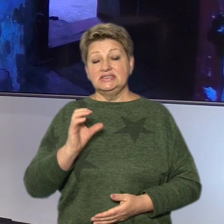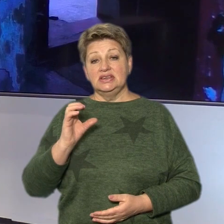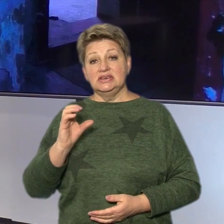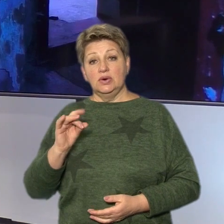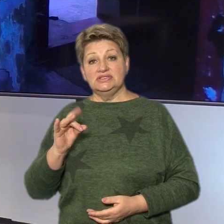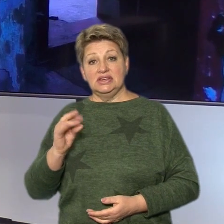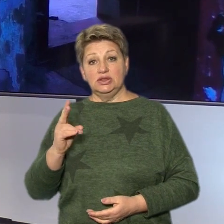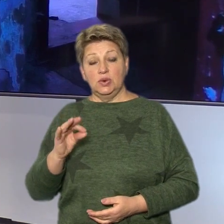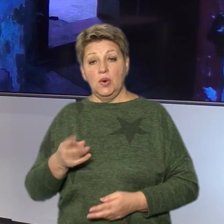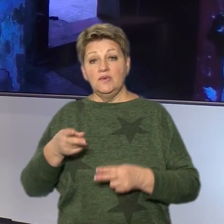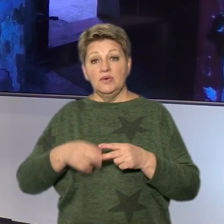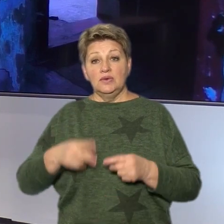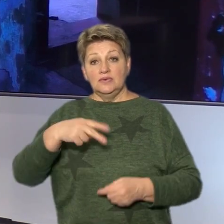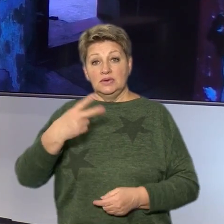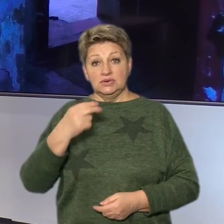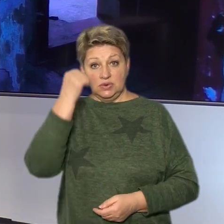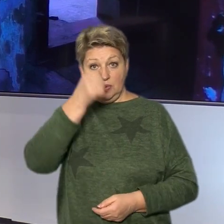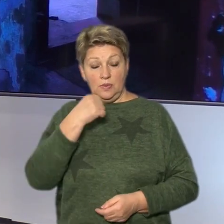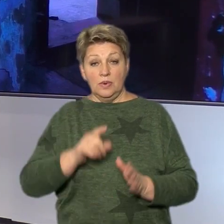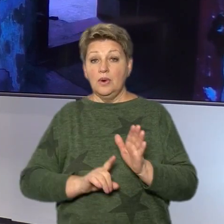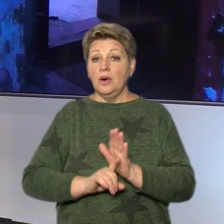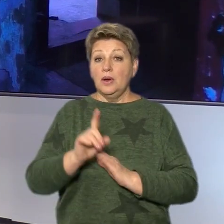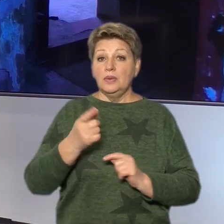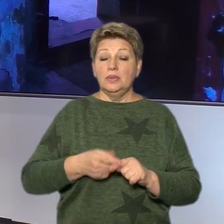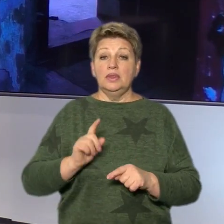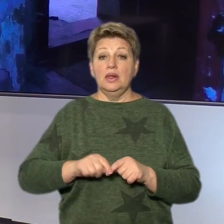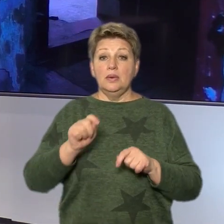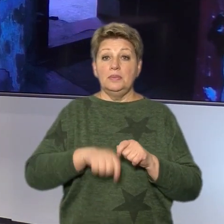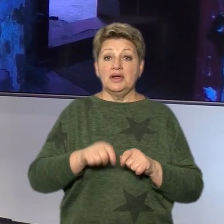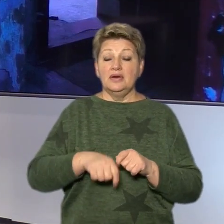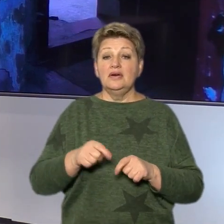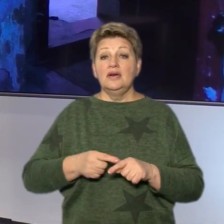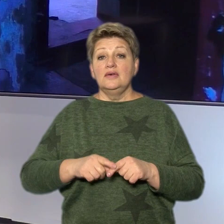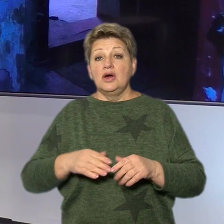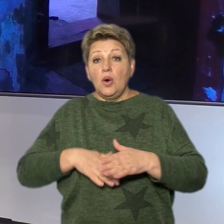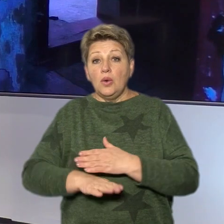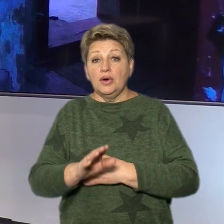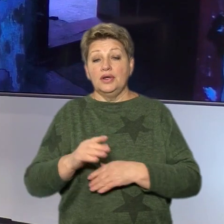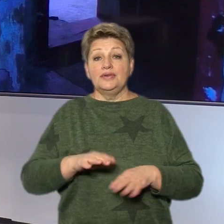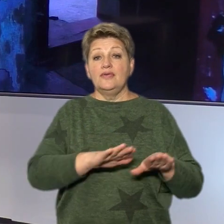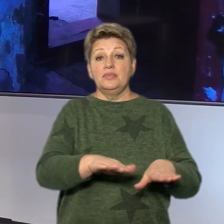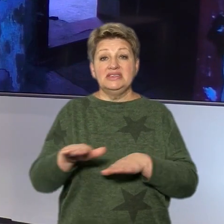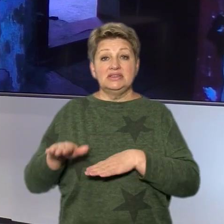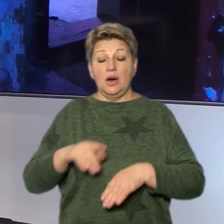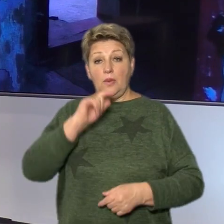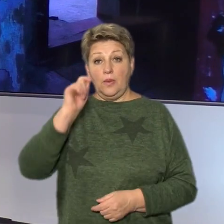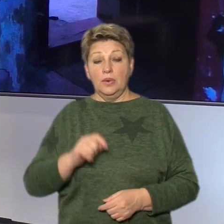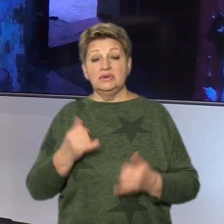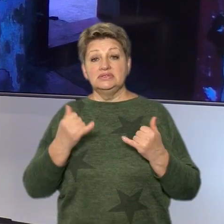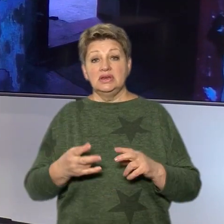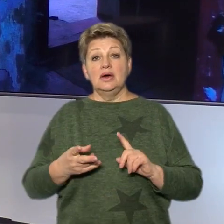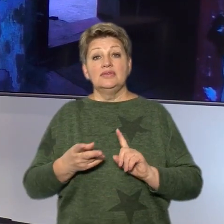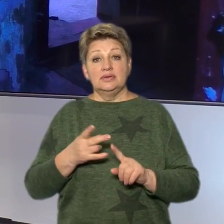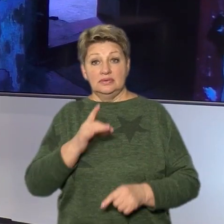Наприкінці 2022-го почала перевірку укриттів у містах України. Зараз проходить вже друга така кампанія. Волонтери «Озону»